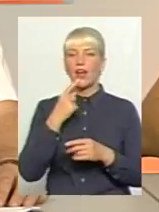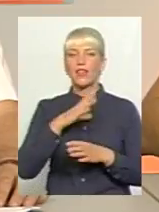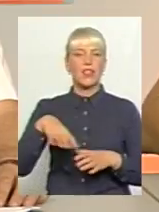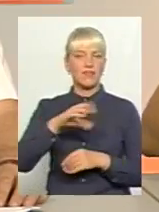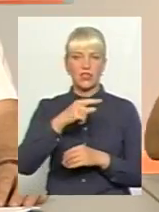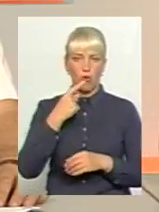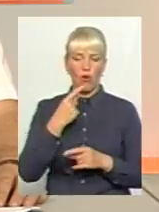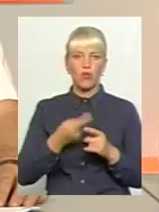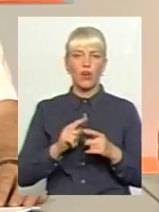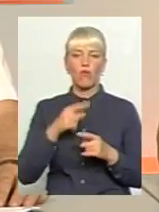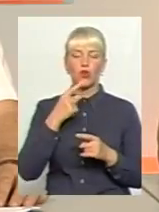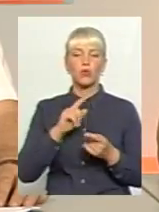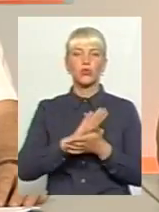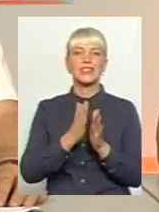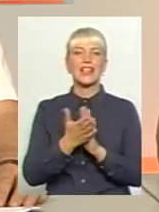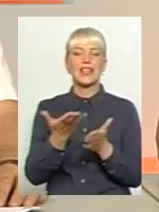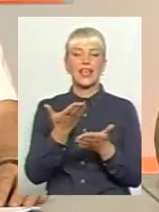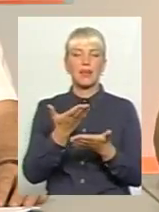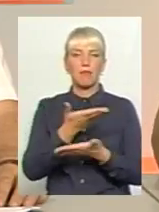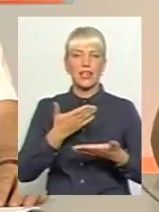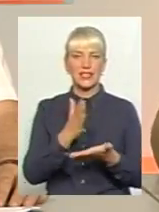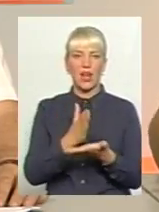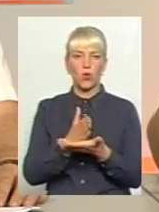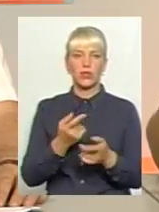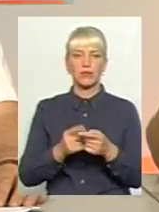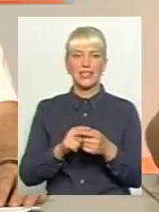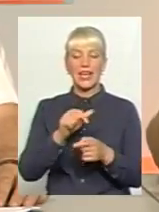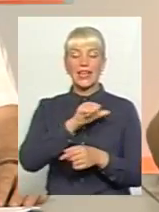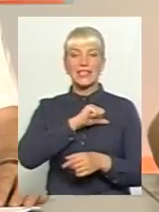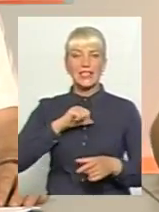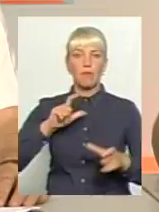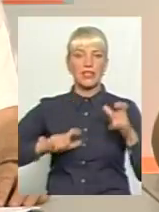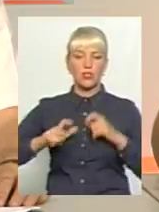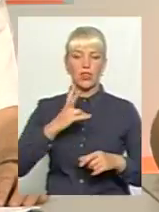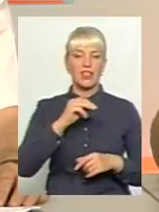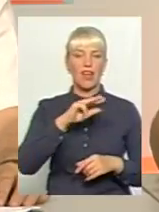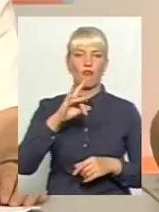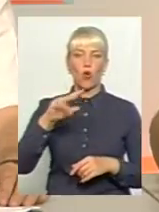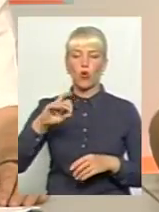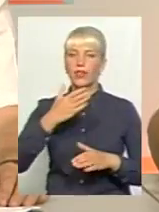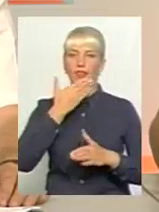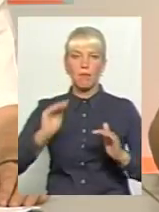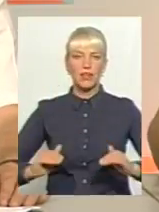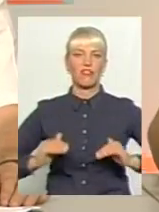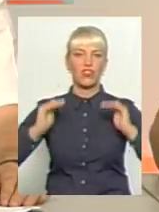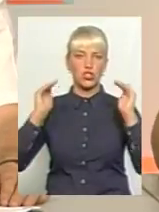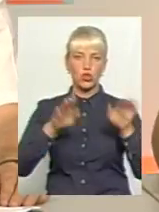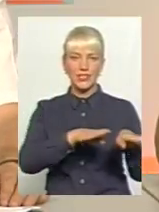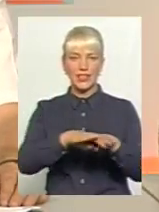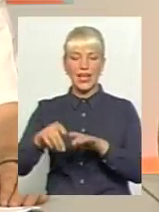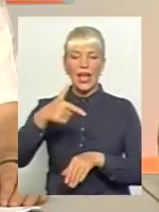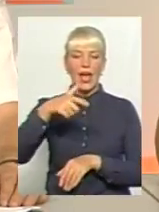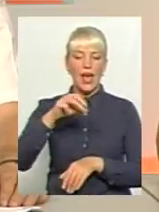говорю про той зараз той стан, в якій ми знаходимося. Тобто, сам інститут нефрології, він не підвищує стандарти гемодіалізу,